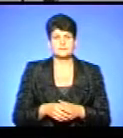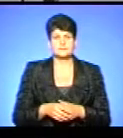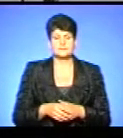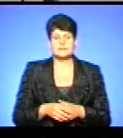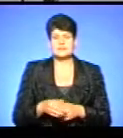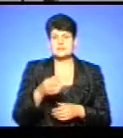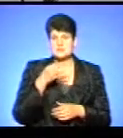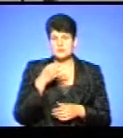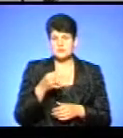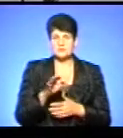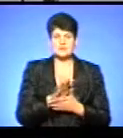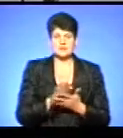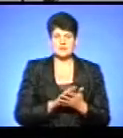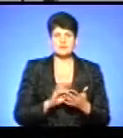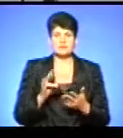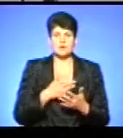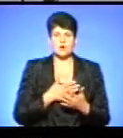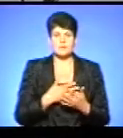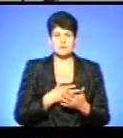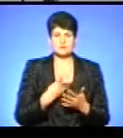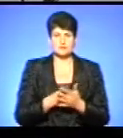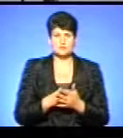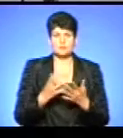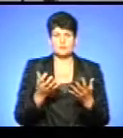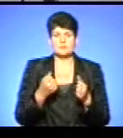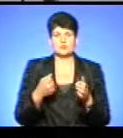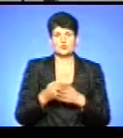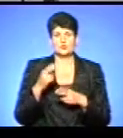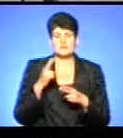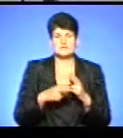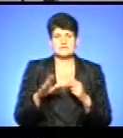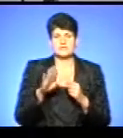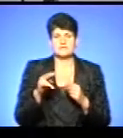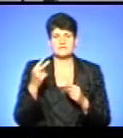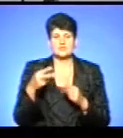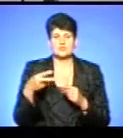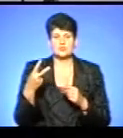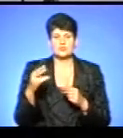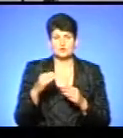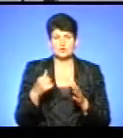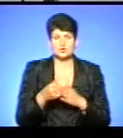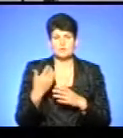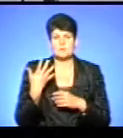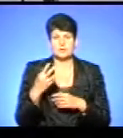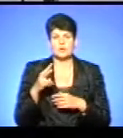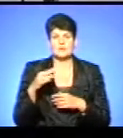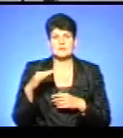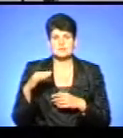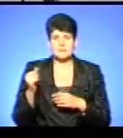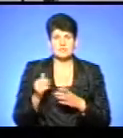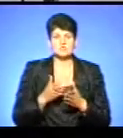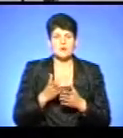Зазначу, заявки на громадський бюджет прийматимуть до кінця вересня. З 22 жовтня до 5 листопада шляхом